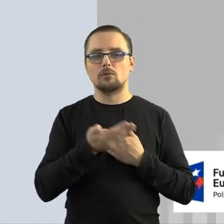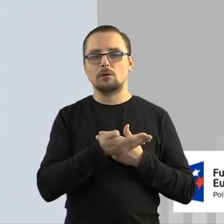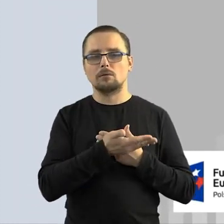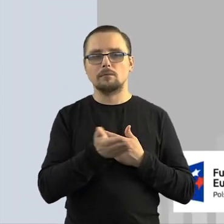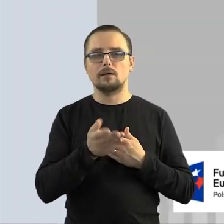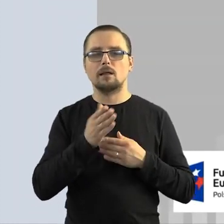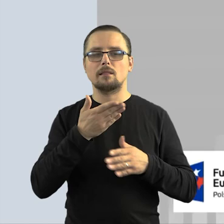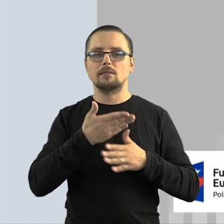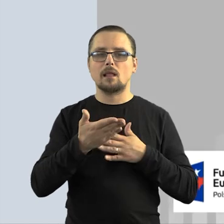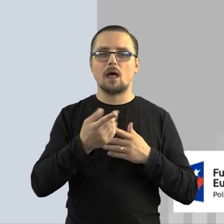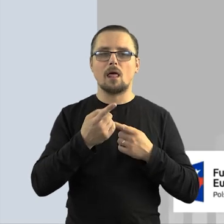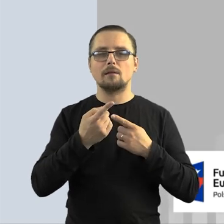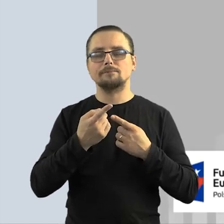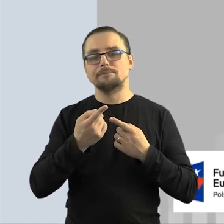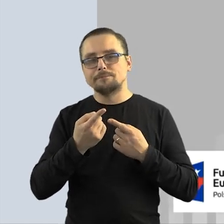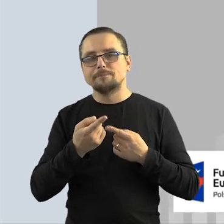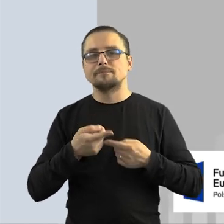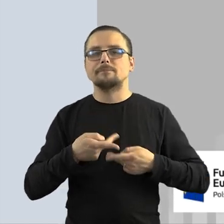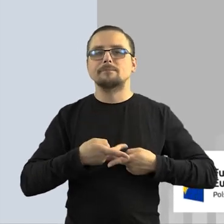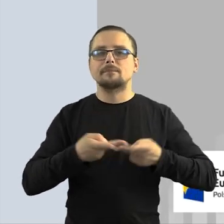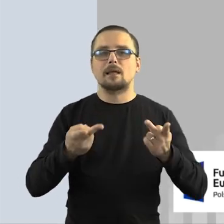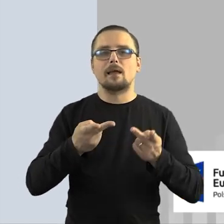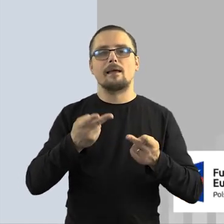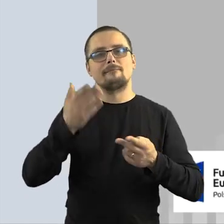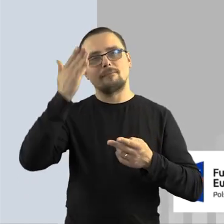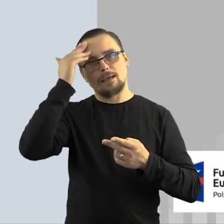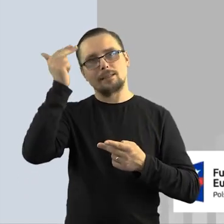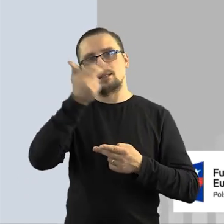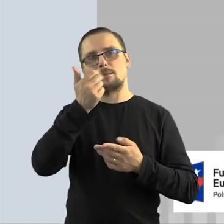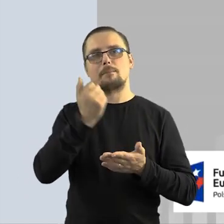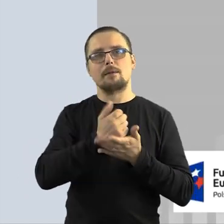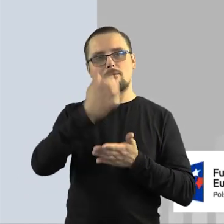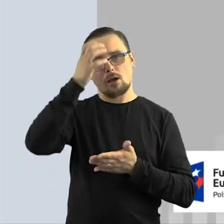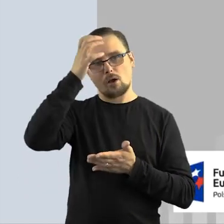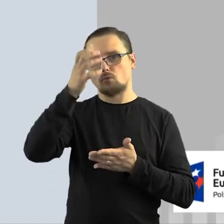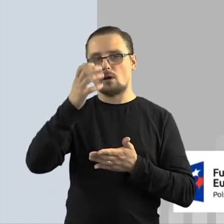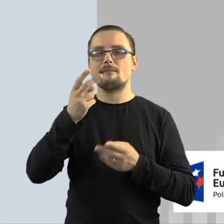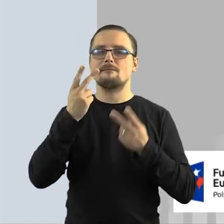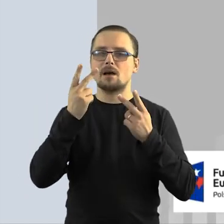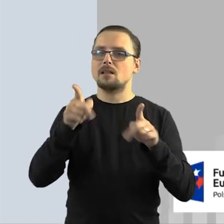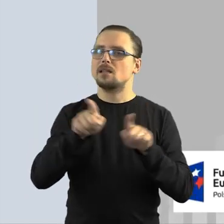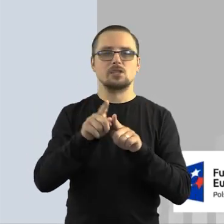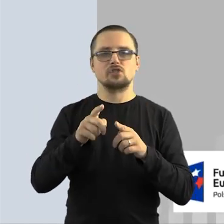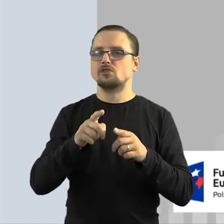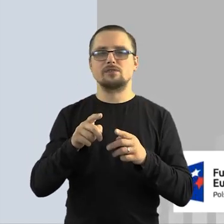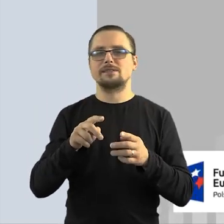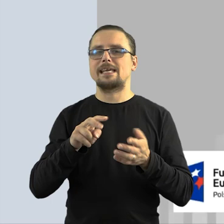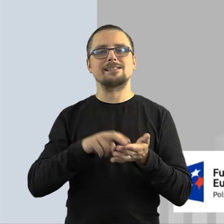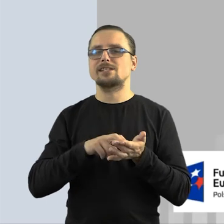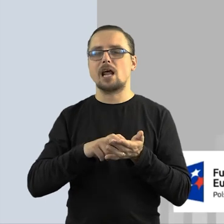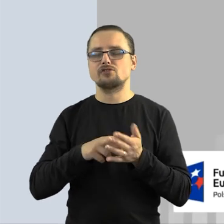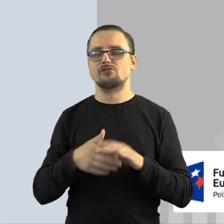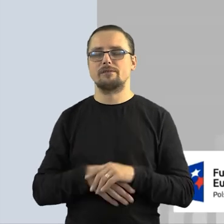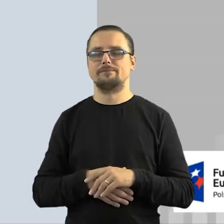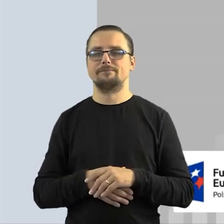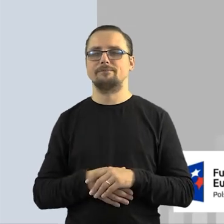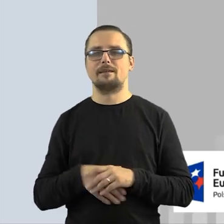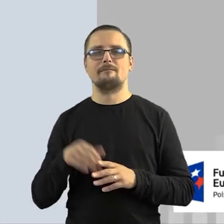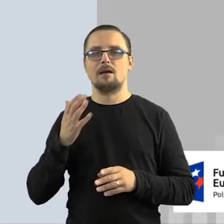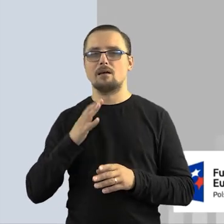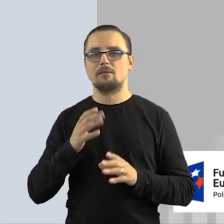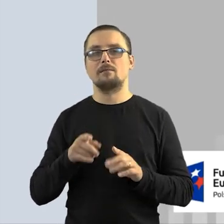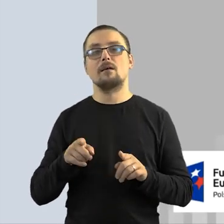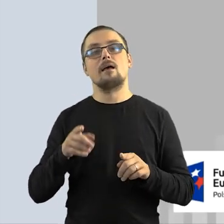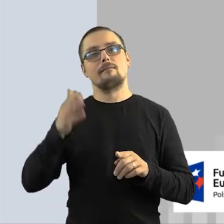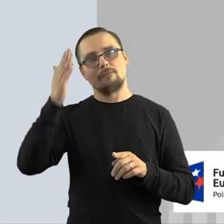za to, że nadal tak dzielnie propagujecie to, że wiedza w tym temacie jest po prostu ważna i też nie musi być taka straszna. Oczywiście